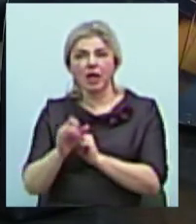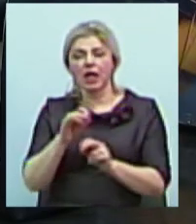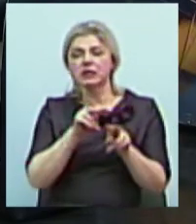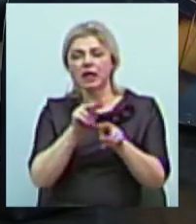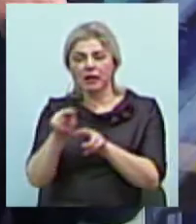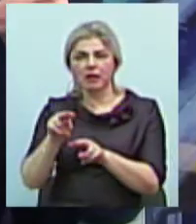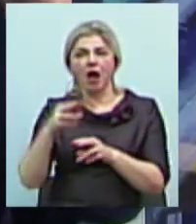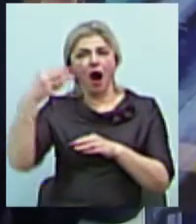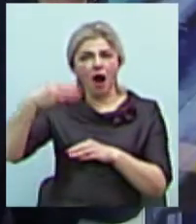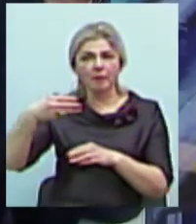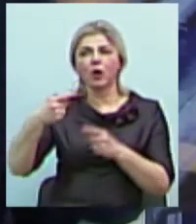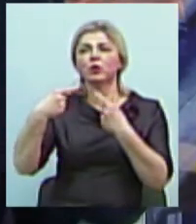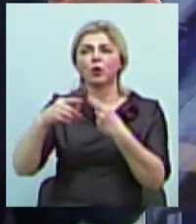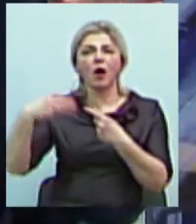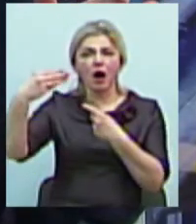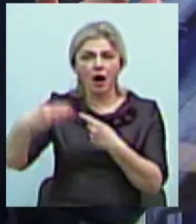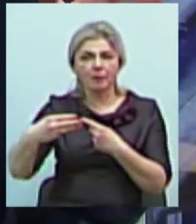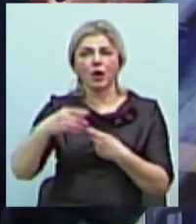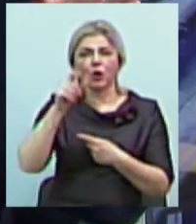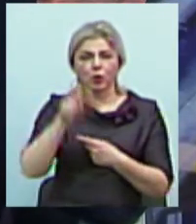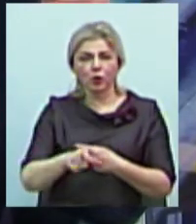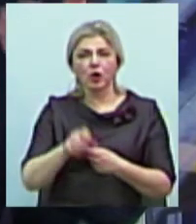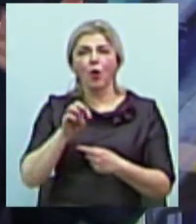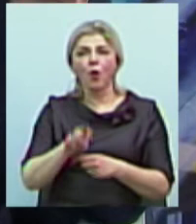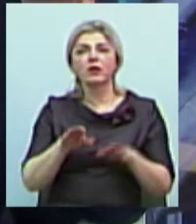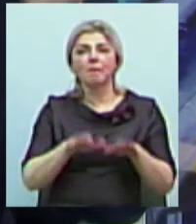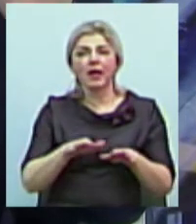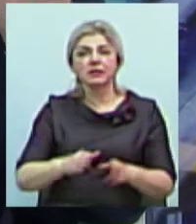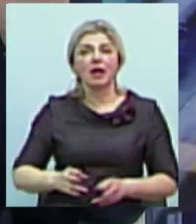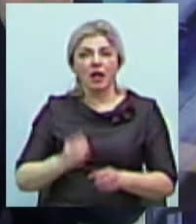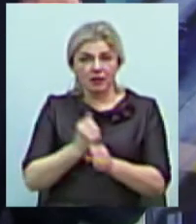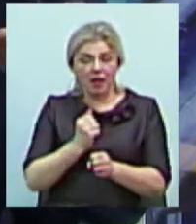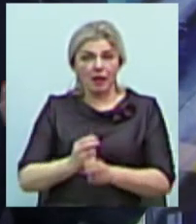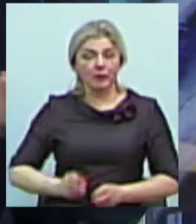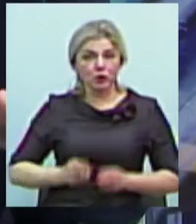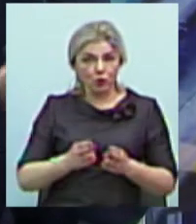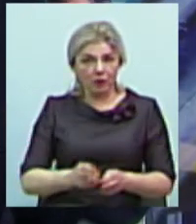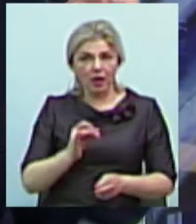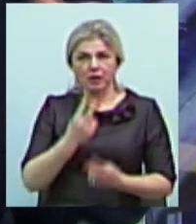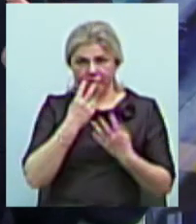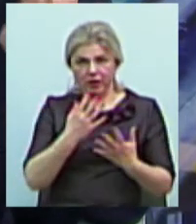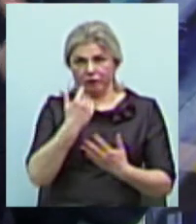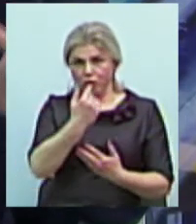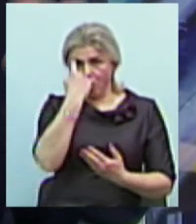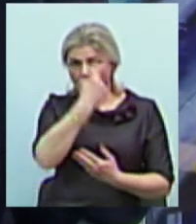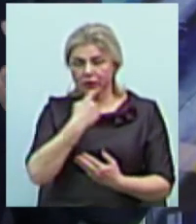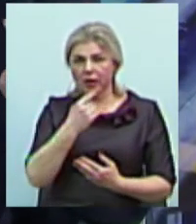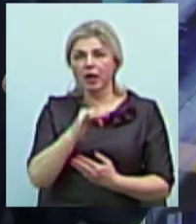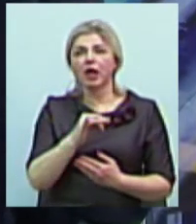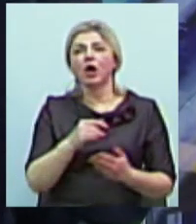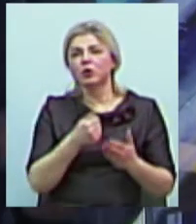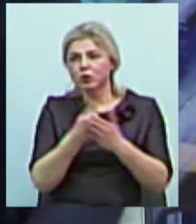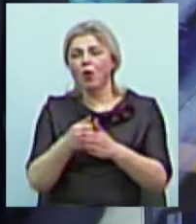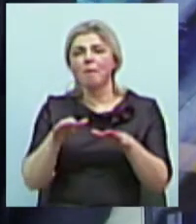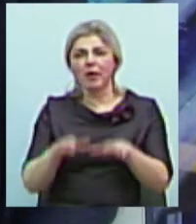повний шлях людини від місця скоєння злочину. І, звісно ж, маючи її обличчя, ми можемо побачити її шлях до місця